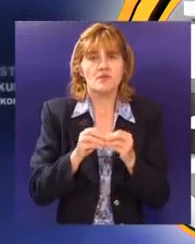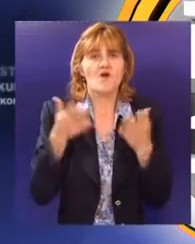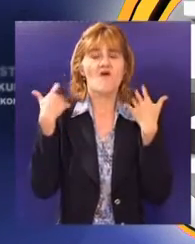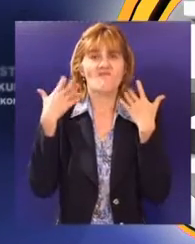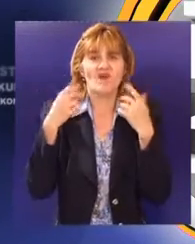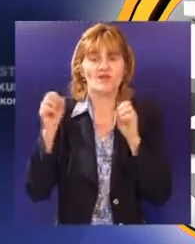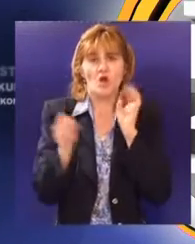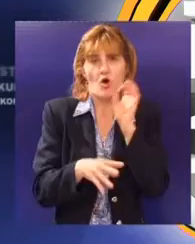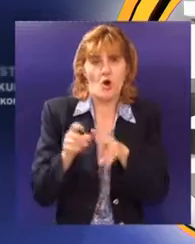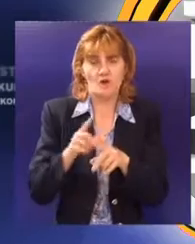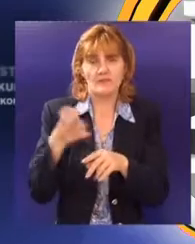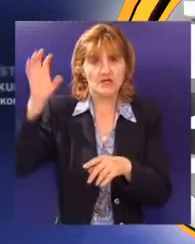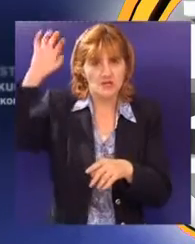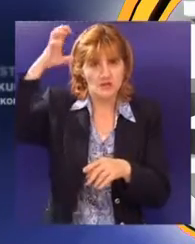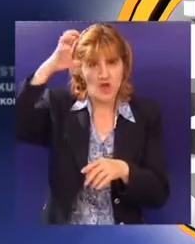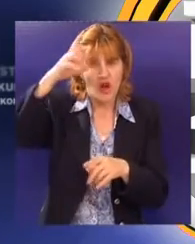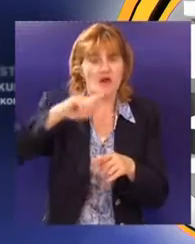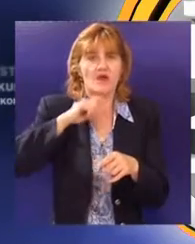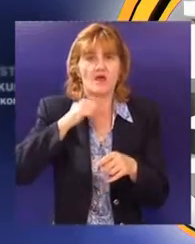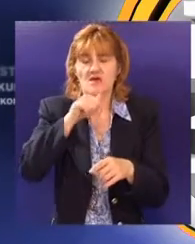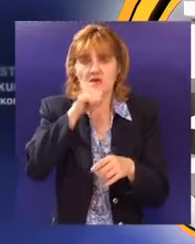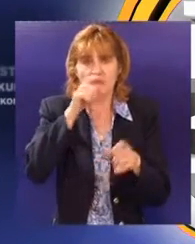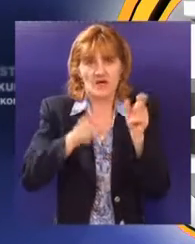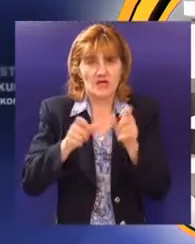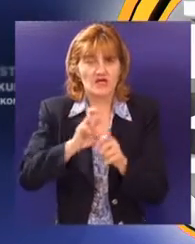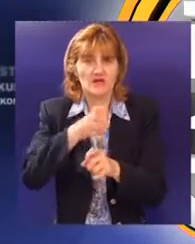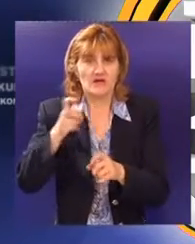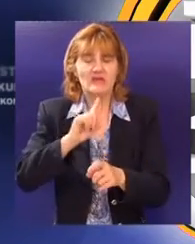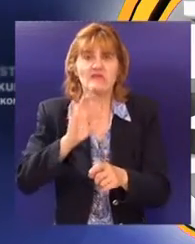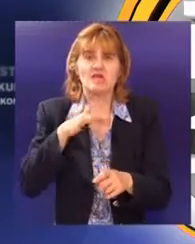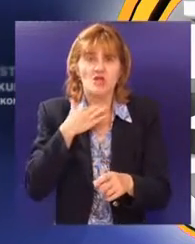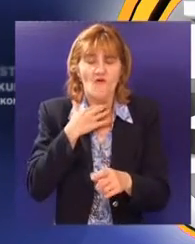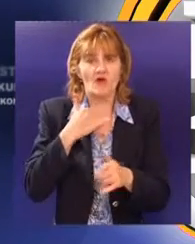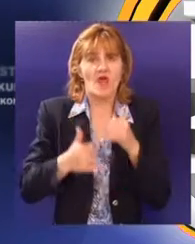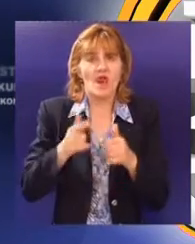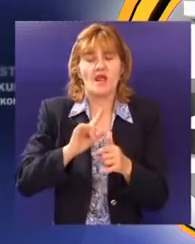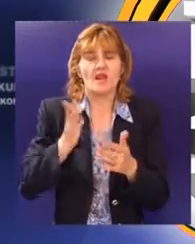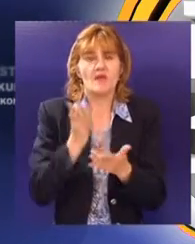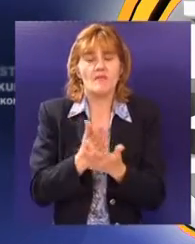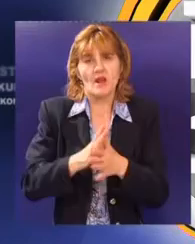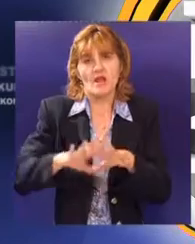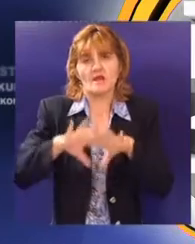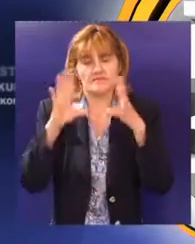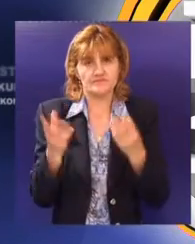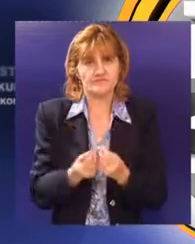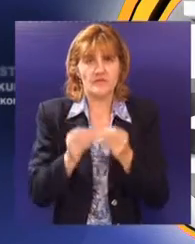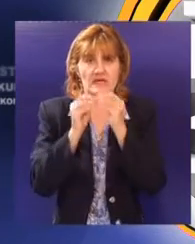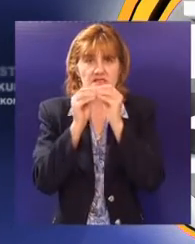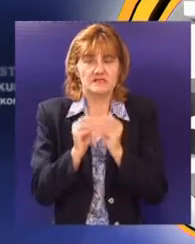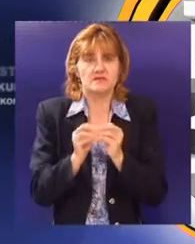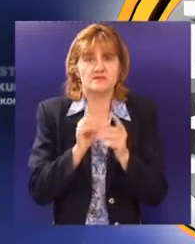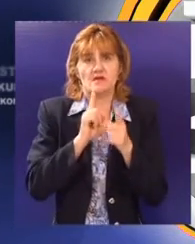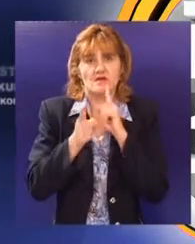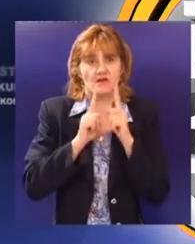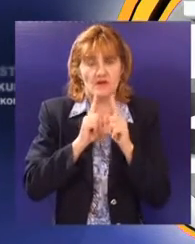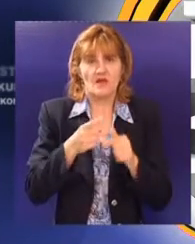vetar, otpad, geotermalna i solarna energija kao i hidropotencijal su ili nedovoljno ili uopšte nisu zastupljeni. Na skupu je rečeno da je